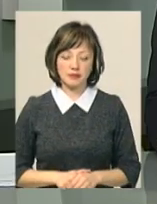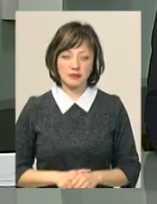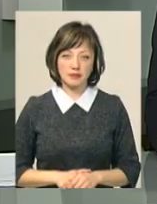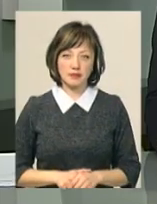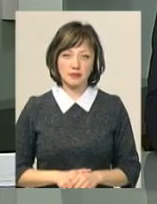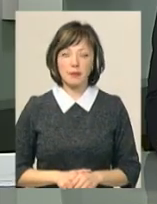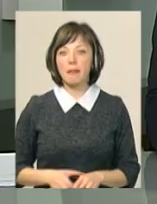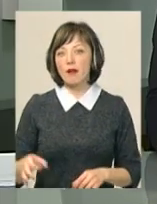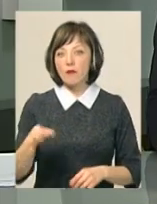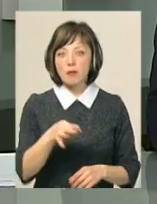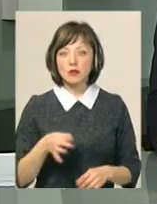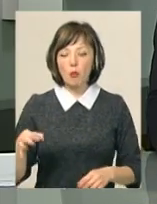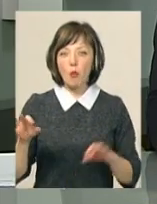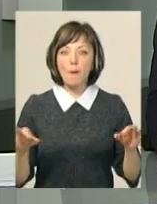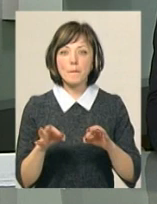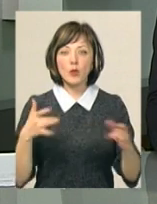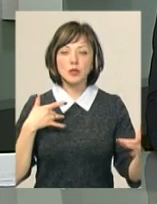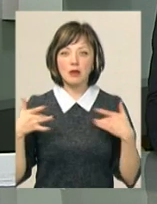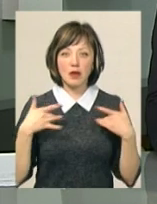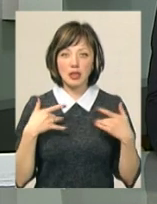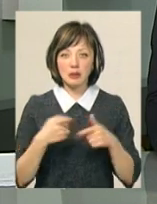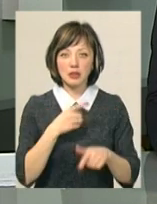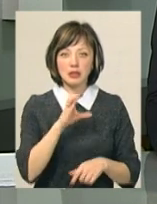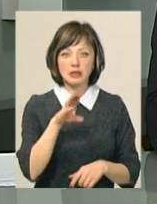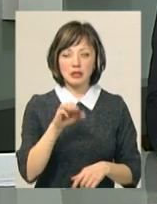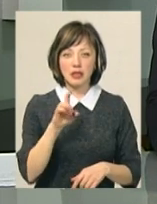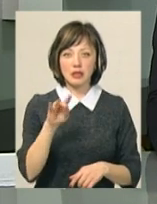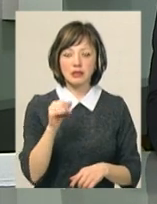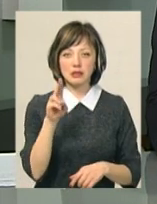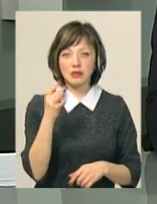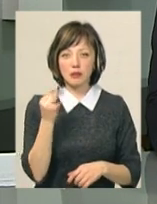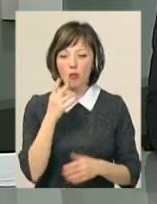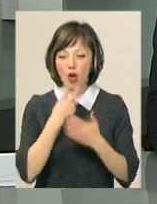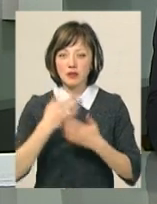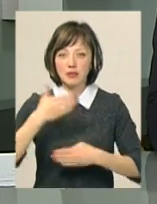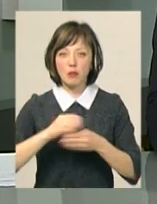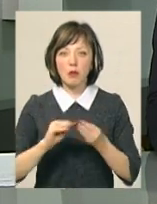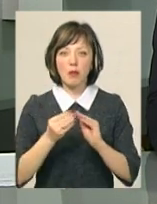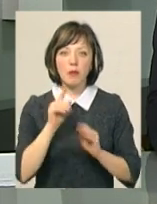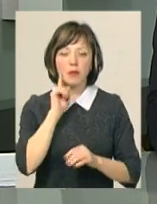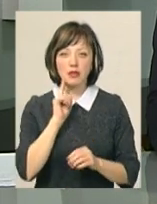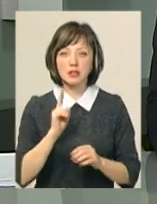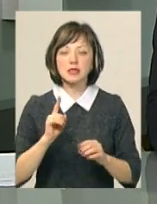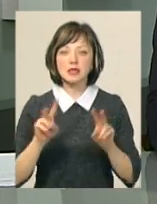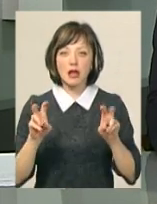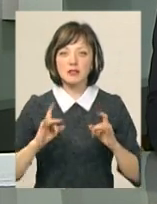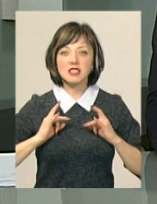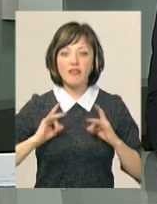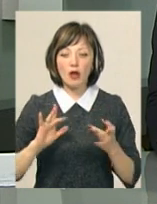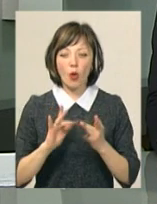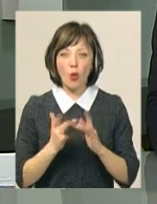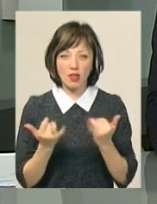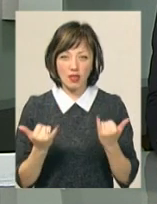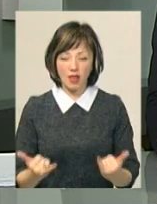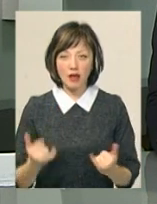В обласному муздрамтеатрі імені Старицького покажуть виставу про проблеми підлітків із назвою «Свято онлайн». Автор